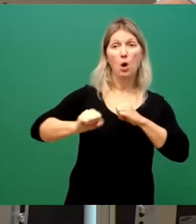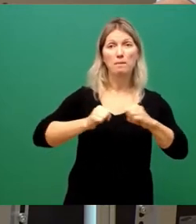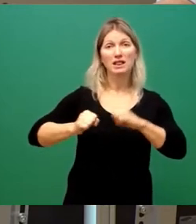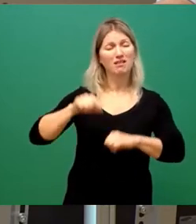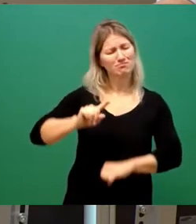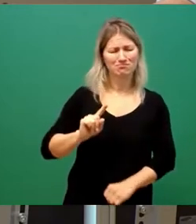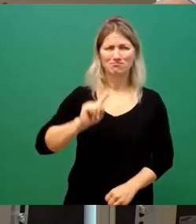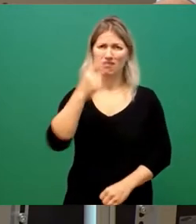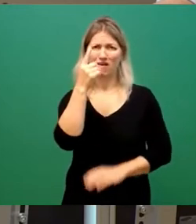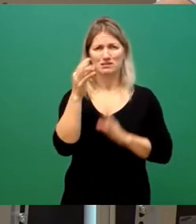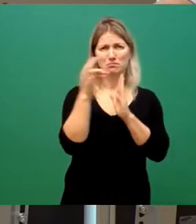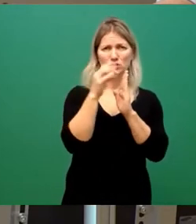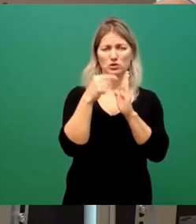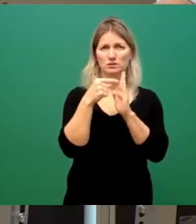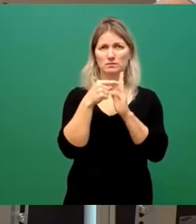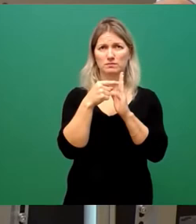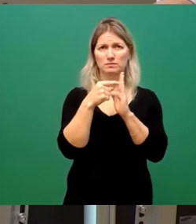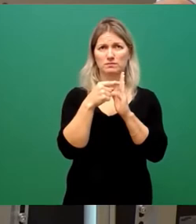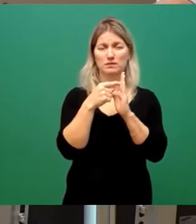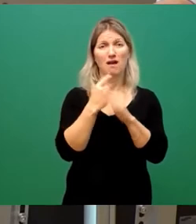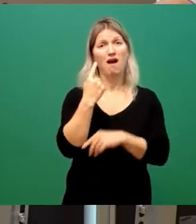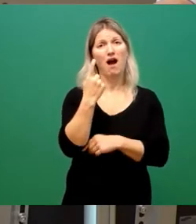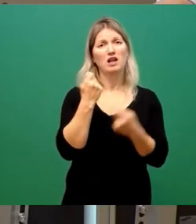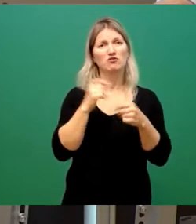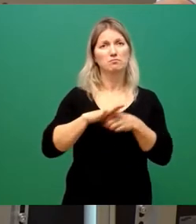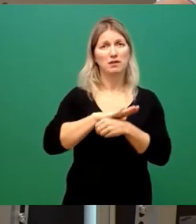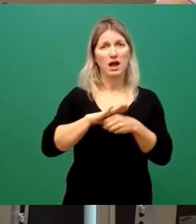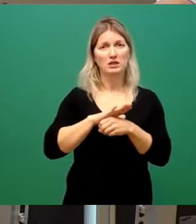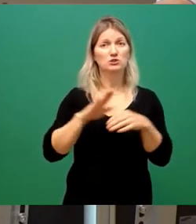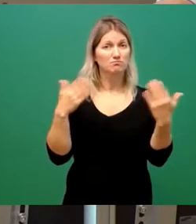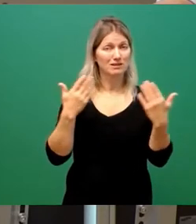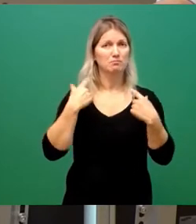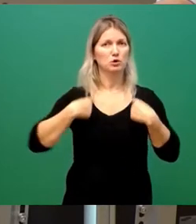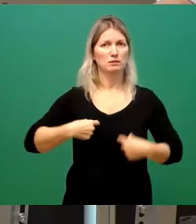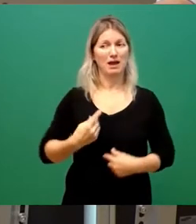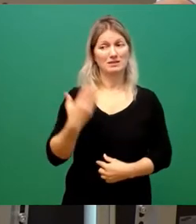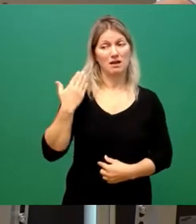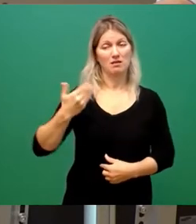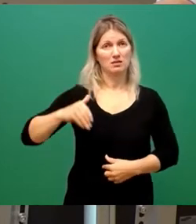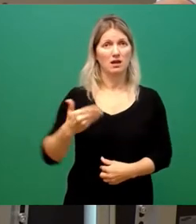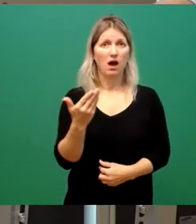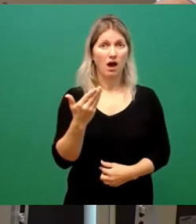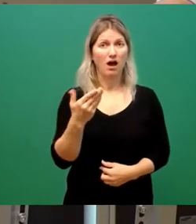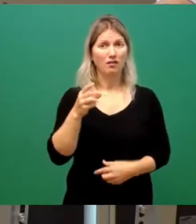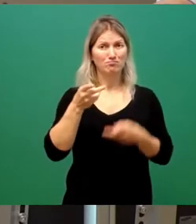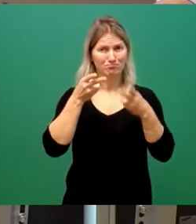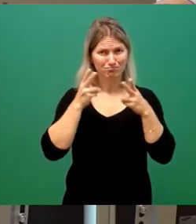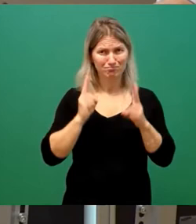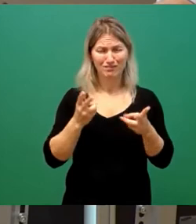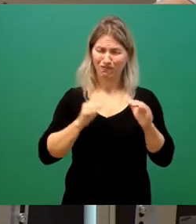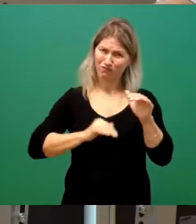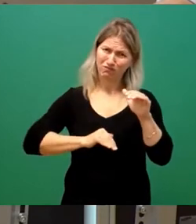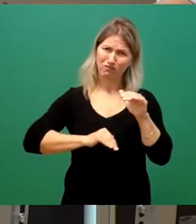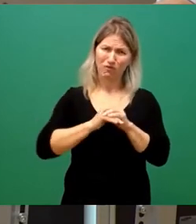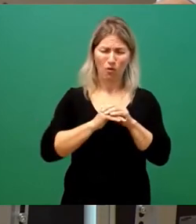Wir haben einen Geschäftsbereich, Bürgermeister sitzt hier, der tatsächlich bis über beide Ohren vollgestopft ist mit